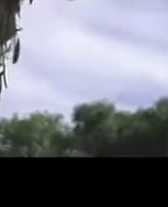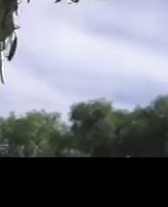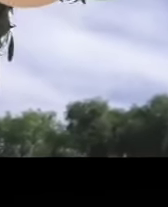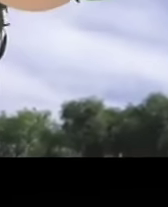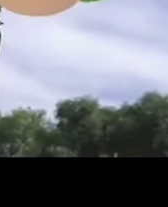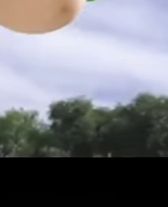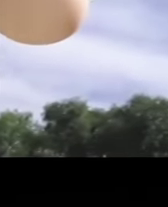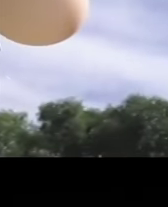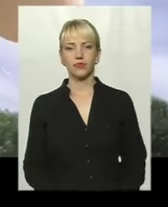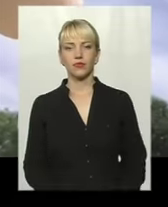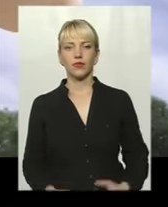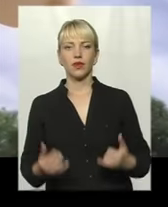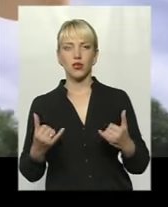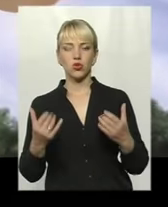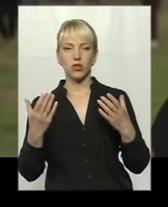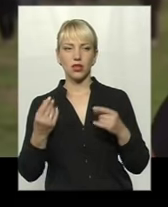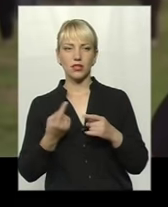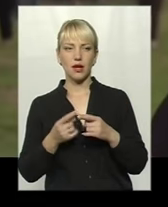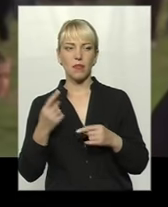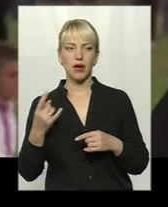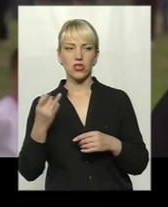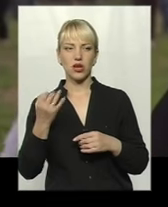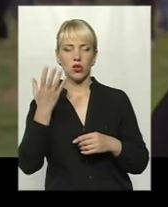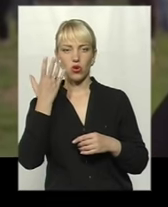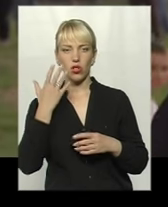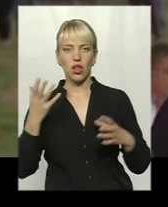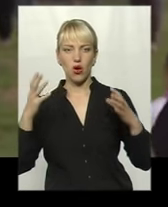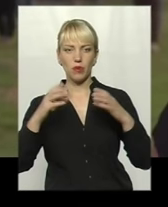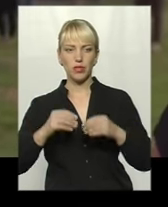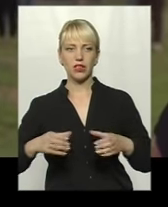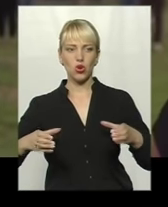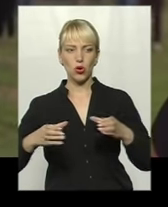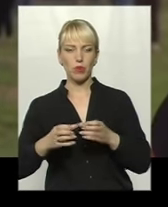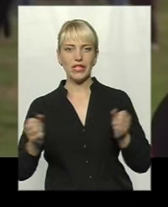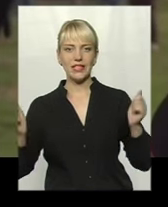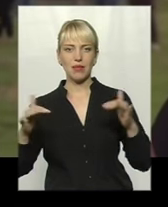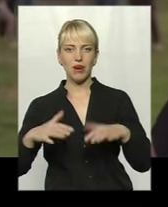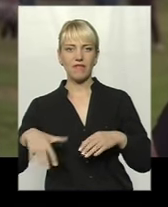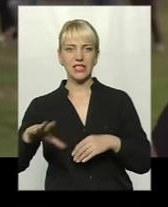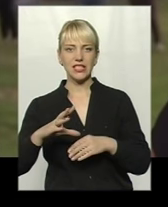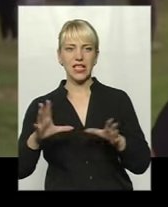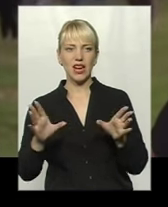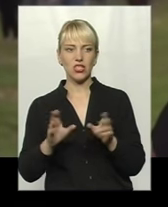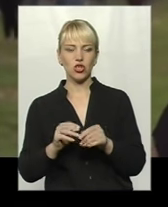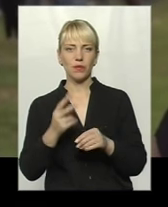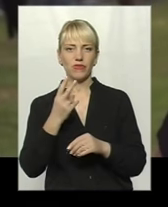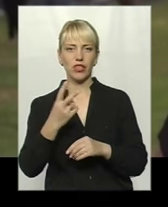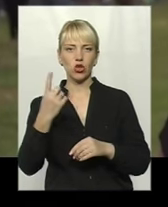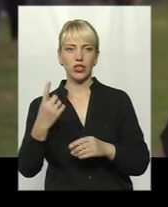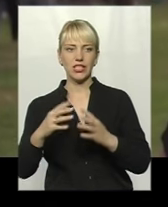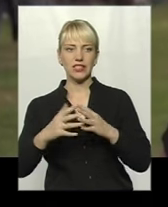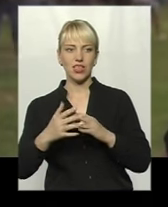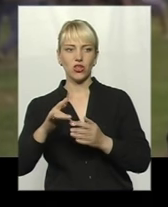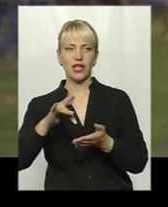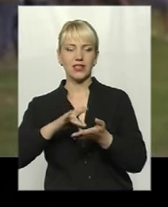На сьогоднішній день – це перший раз, коли об'єднана громада зібралися всі разом. Зібралося 21 село на центральній